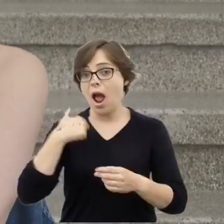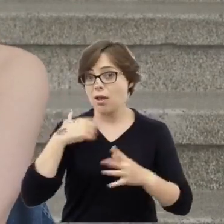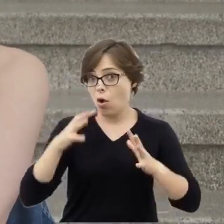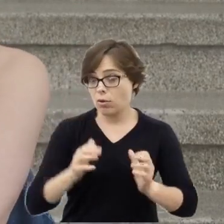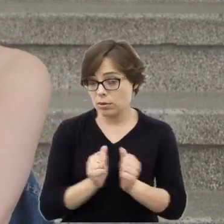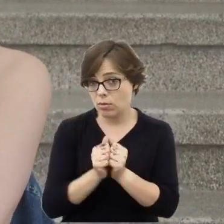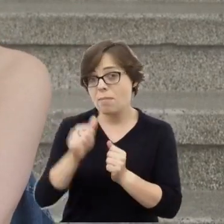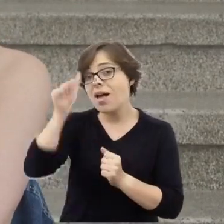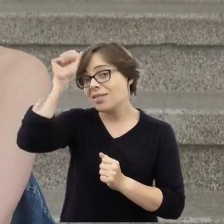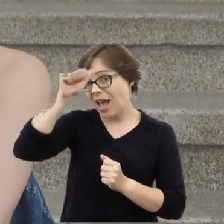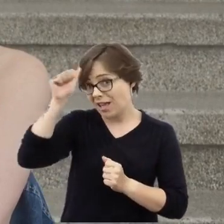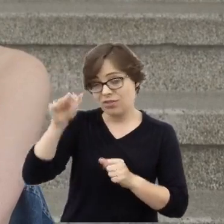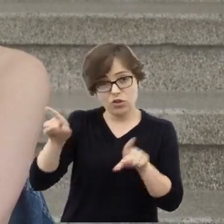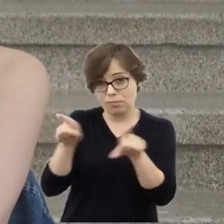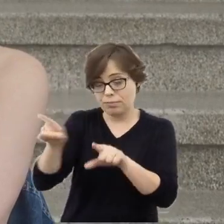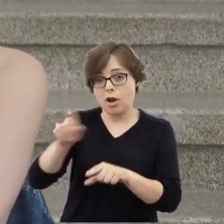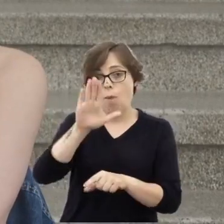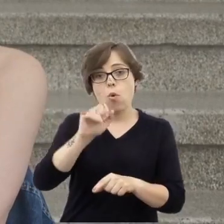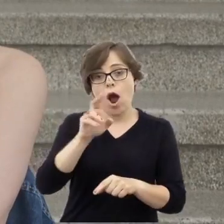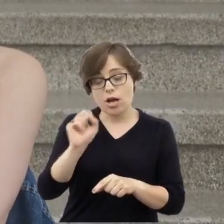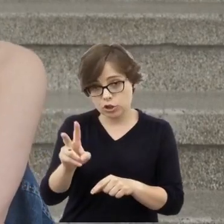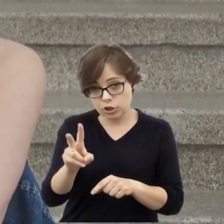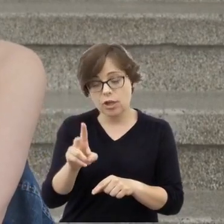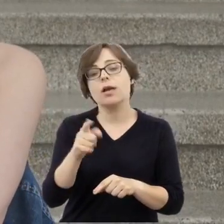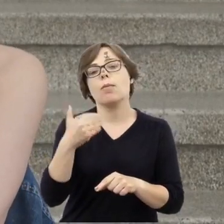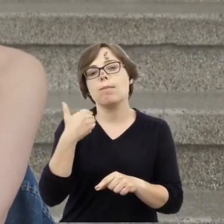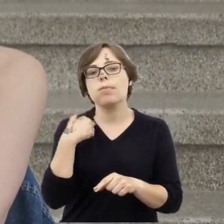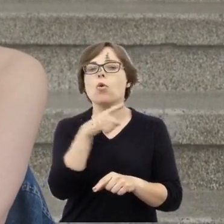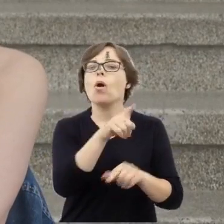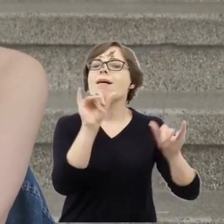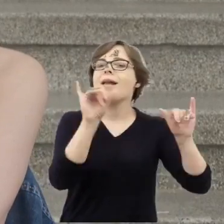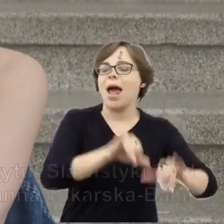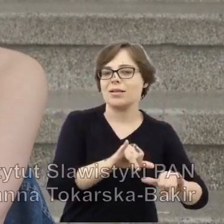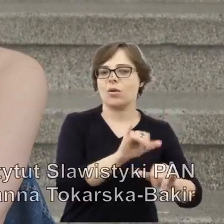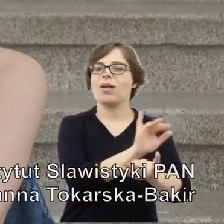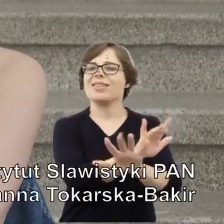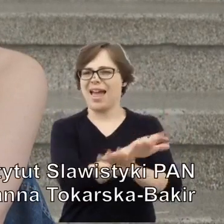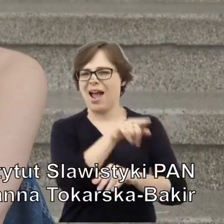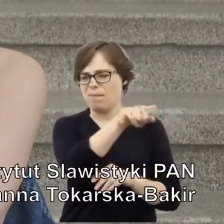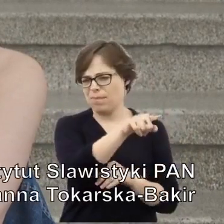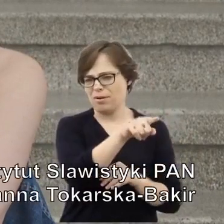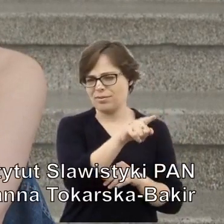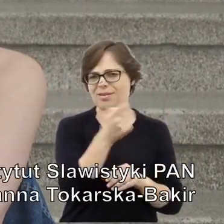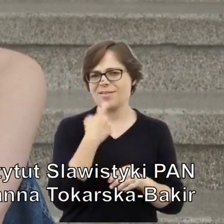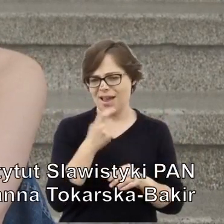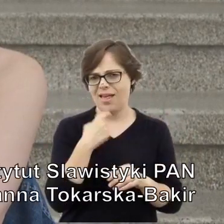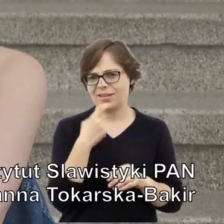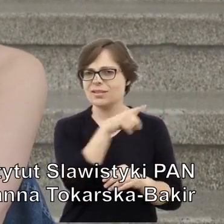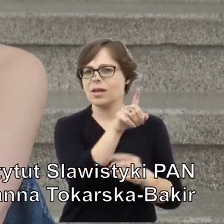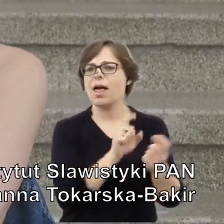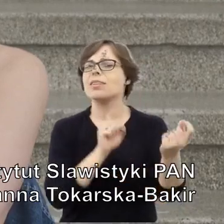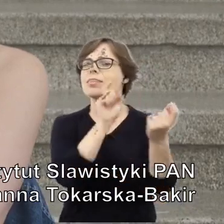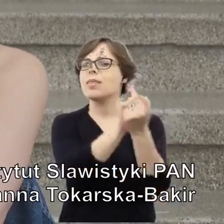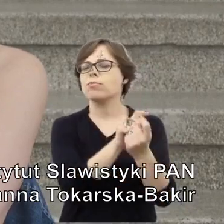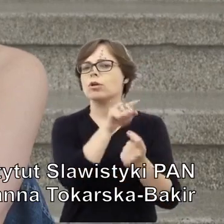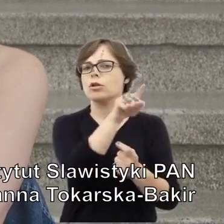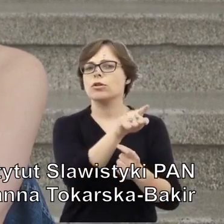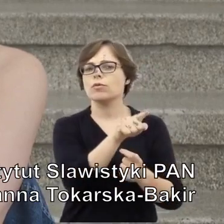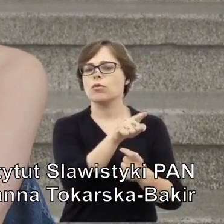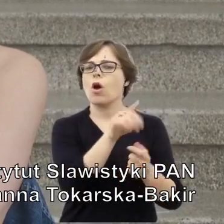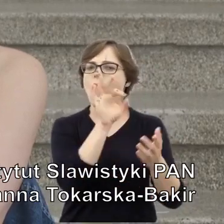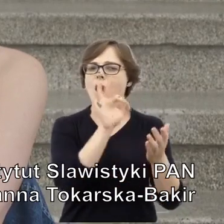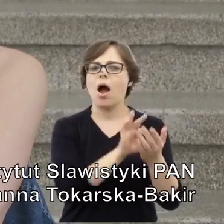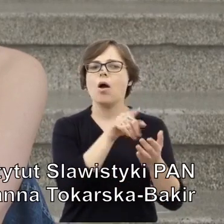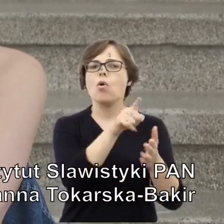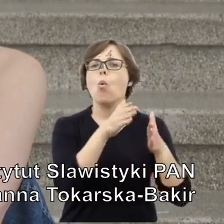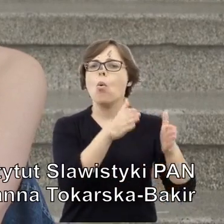właściciel restauracji, knajpy po prostu kieleckiej, która znajdowała się naprzeciwko komisariatu